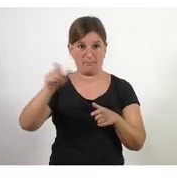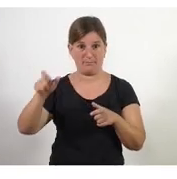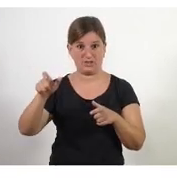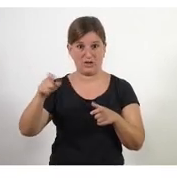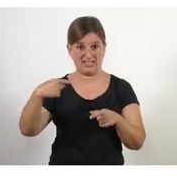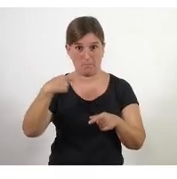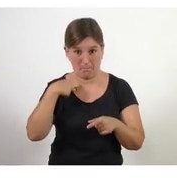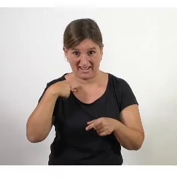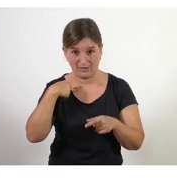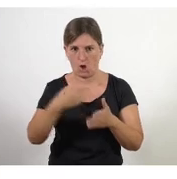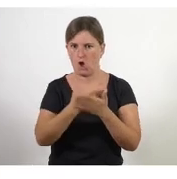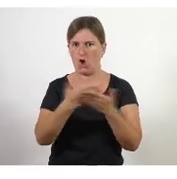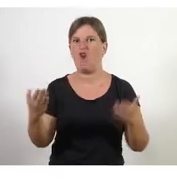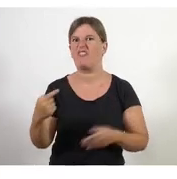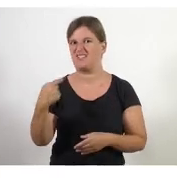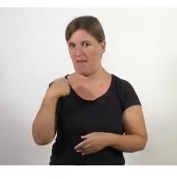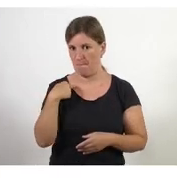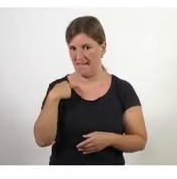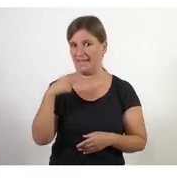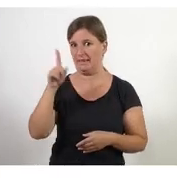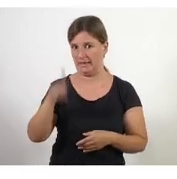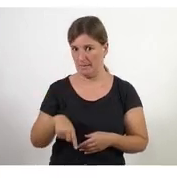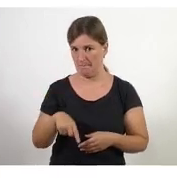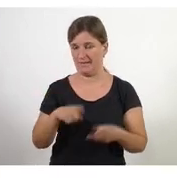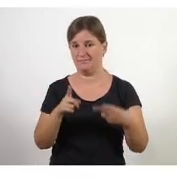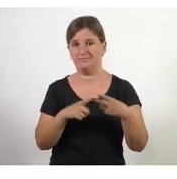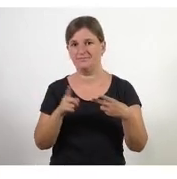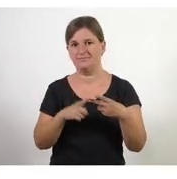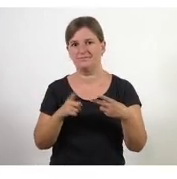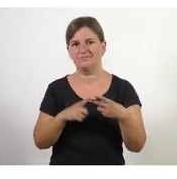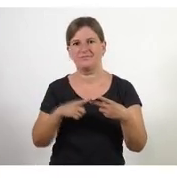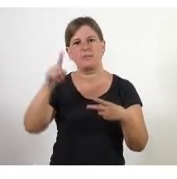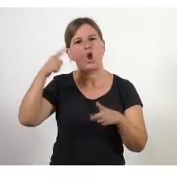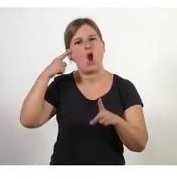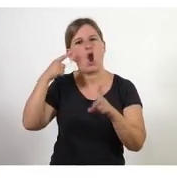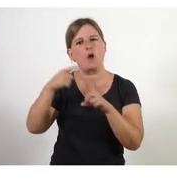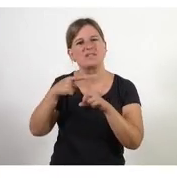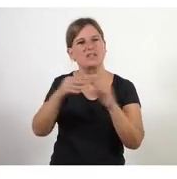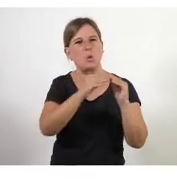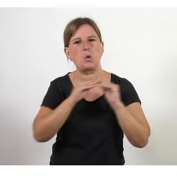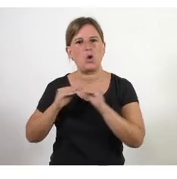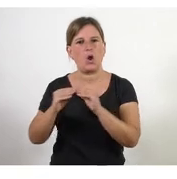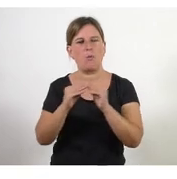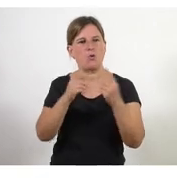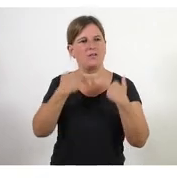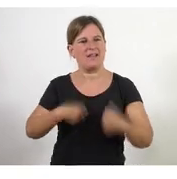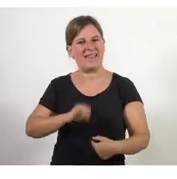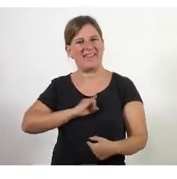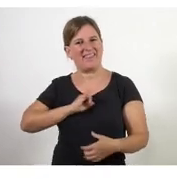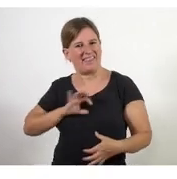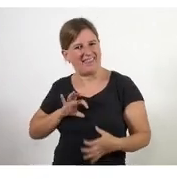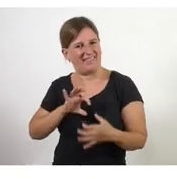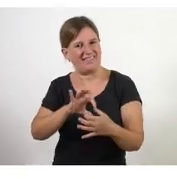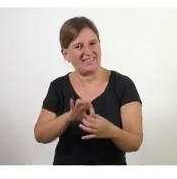confiança i segon que estem perdent l'objectiu comú el sentiment de pertenença la